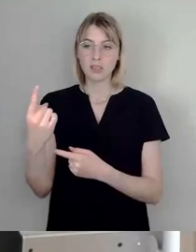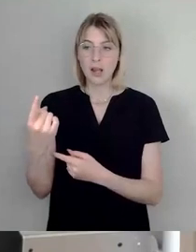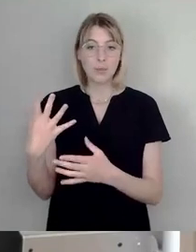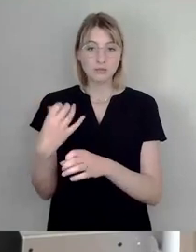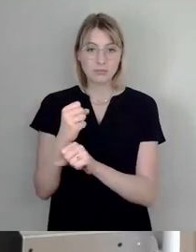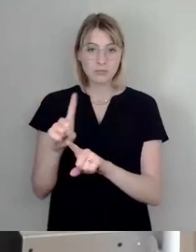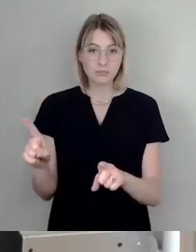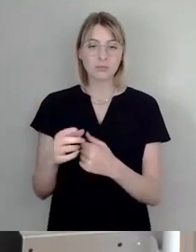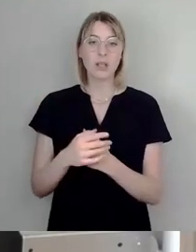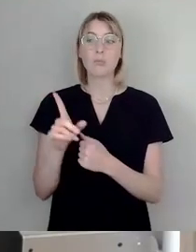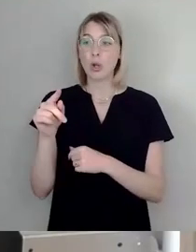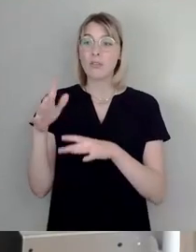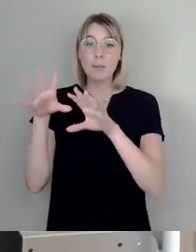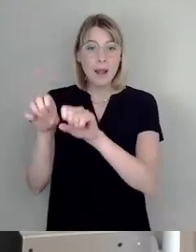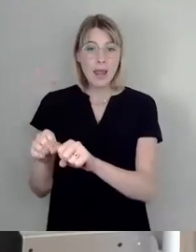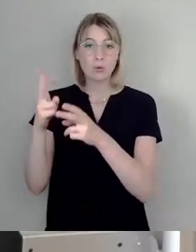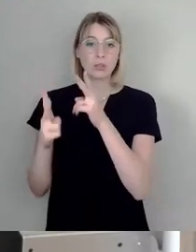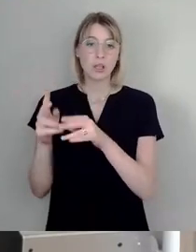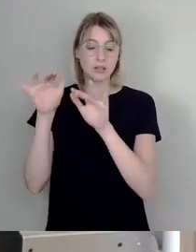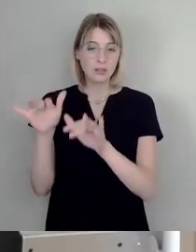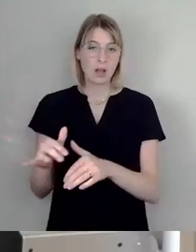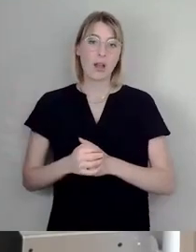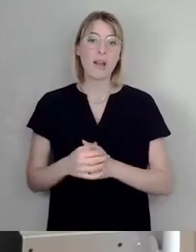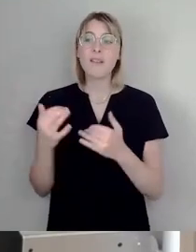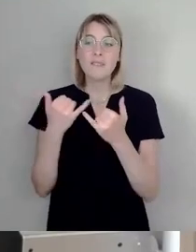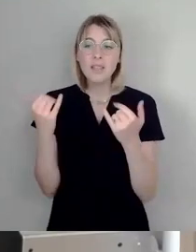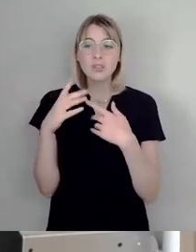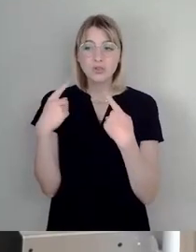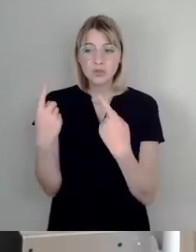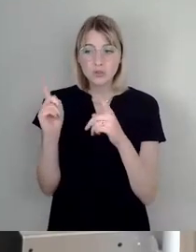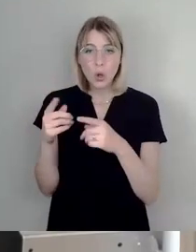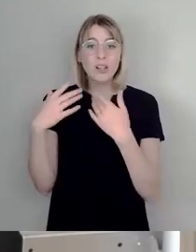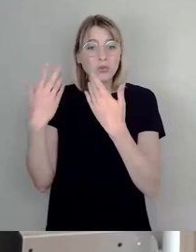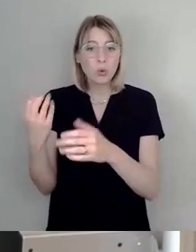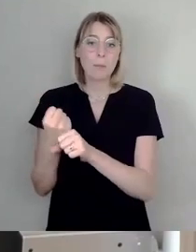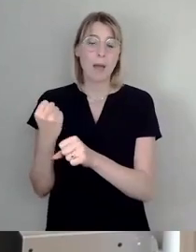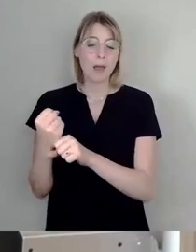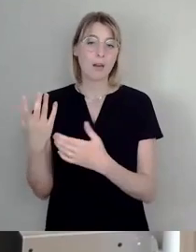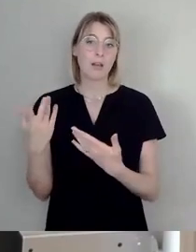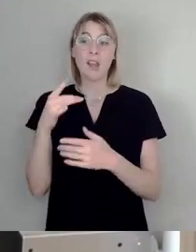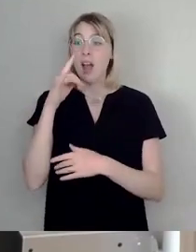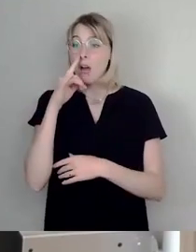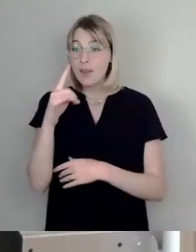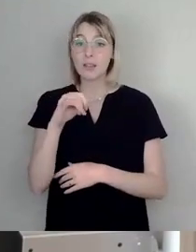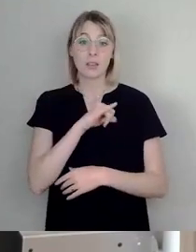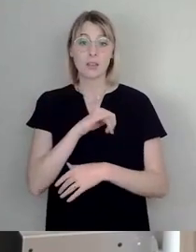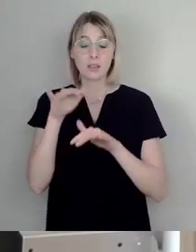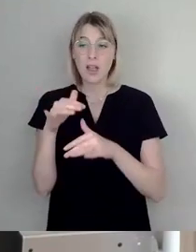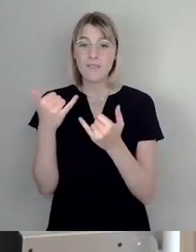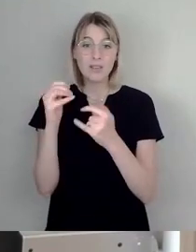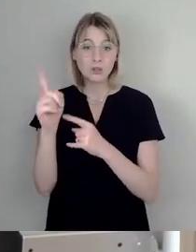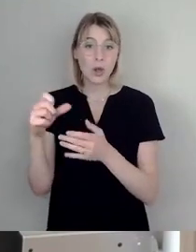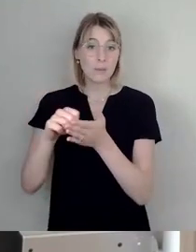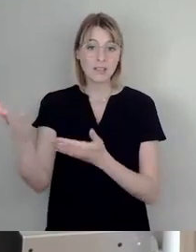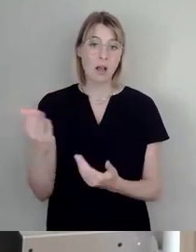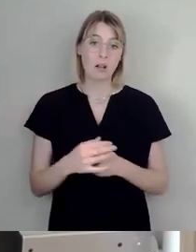Belegungsrechten. Wie sollen die Leute, wenn sie das Interesse hätten, denn diese Wohnung bezahlen? Es kommt